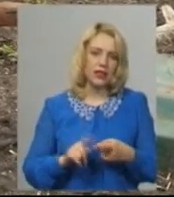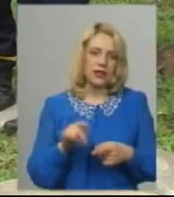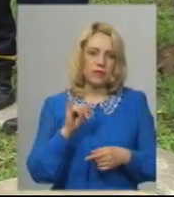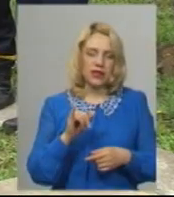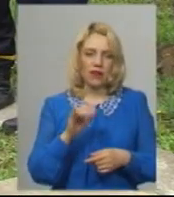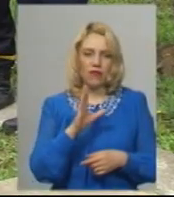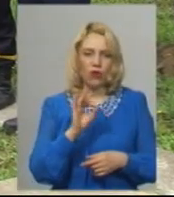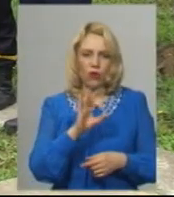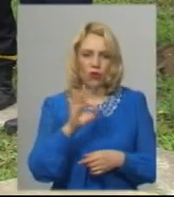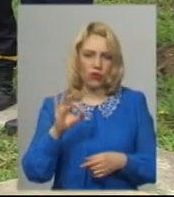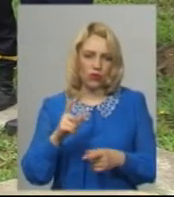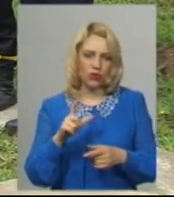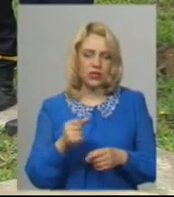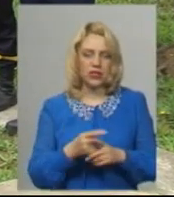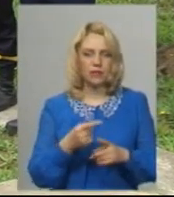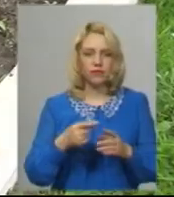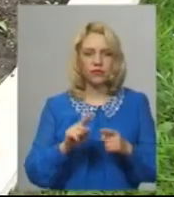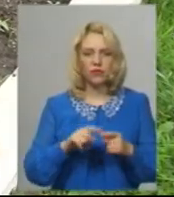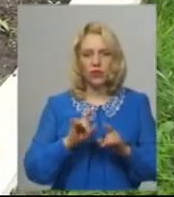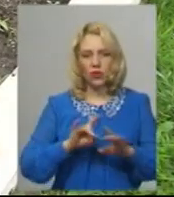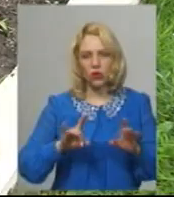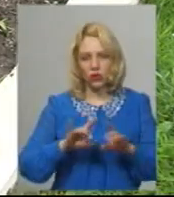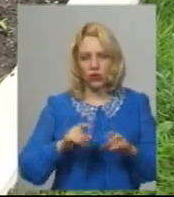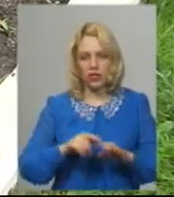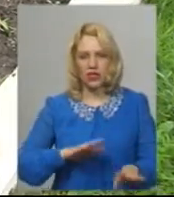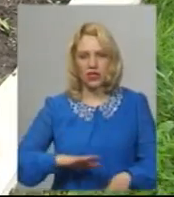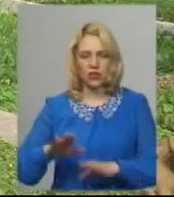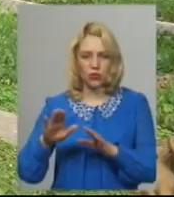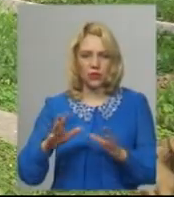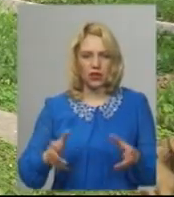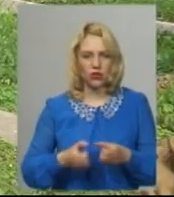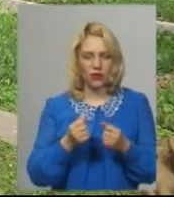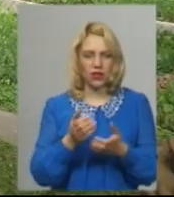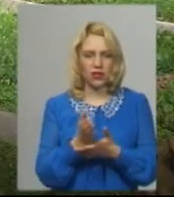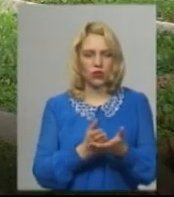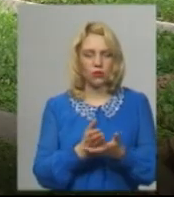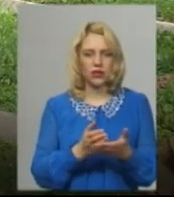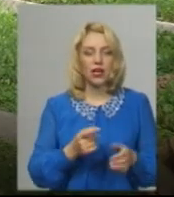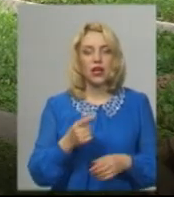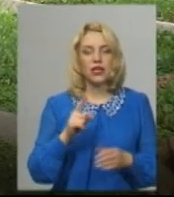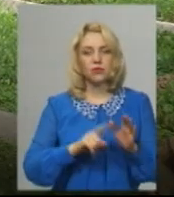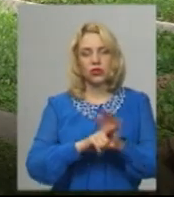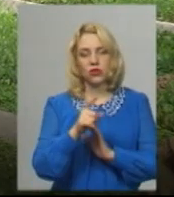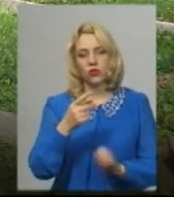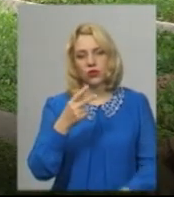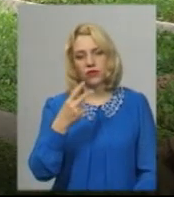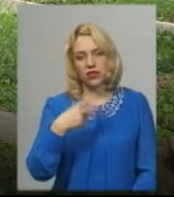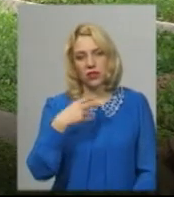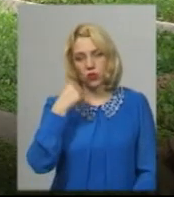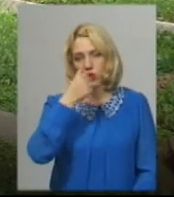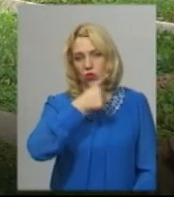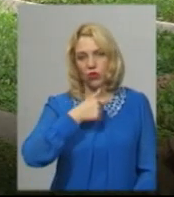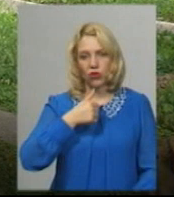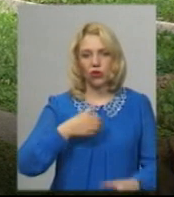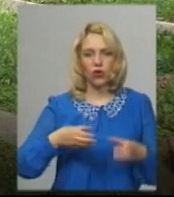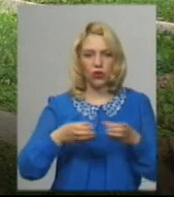в зоні ООС, каже заступник груп піротехнічних робіт аварійно-рятувального загону Сергій Косар. З початку 2020 року